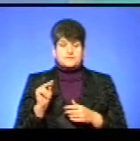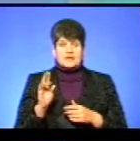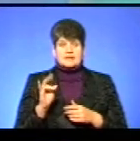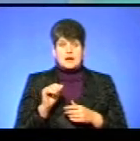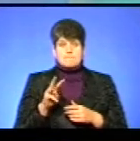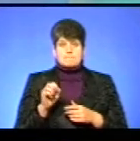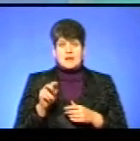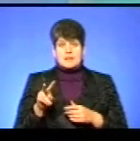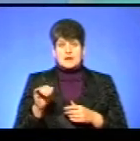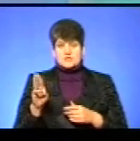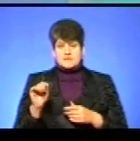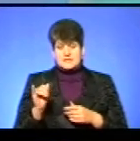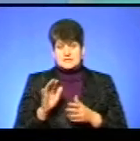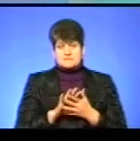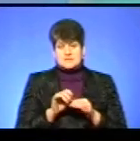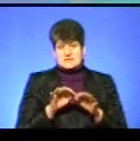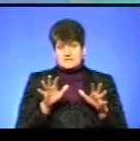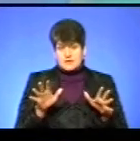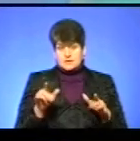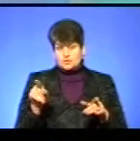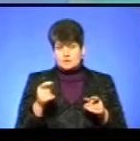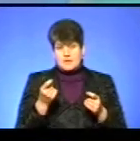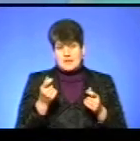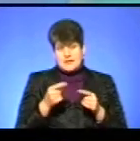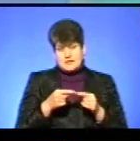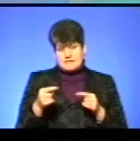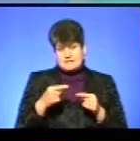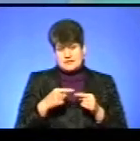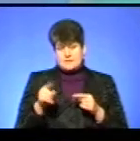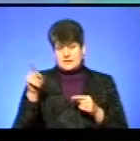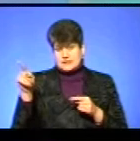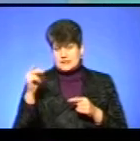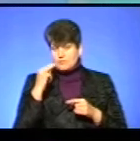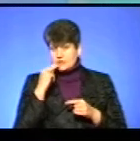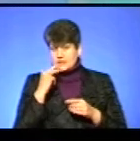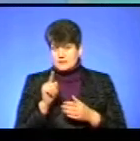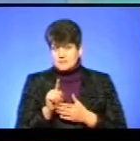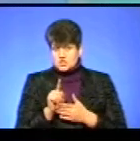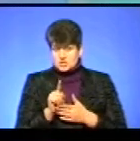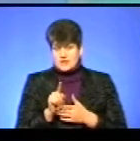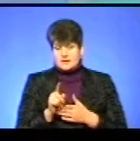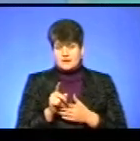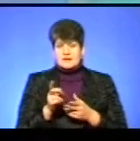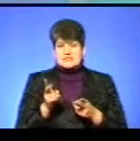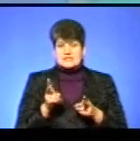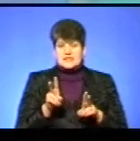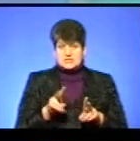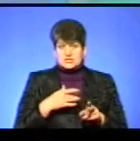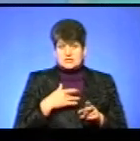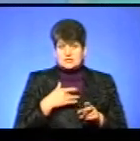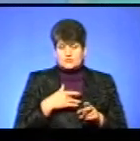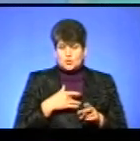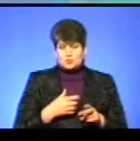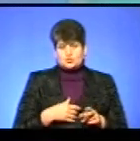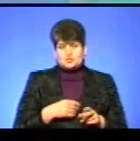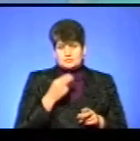на Малишведському сміттєзвалищі, розумієте, тут мала вистаня. Якби вони там поїли мишей, все одно би якісь залишки залишилися в